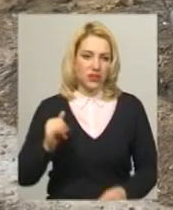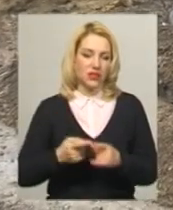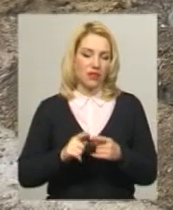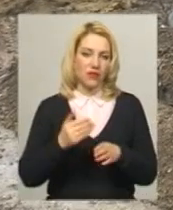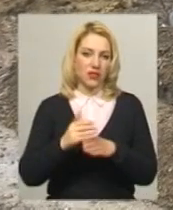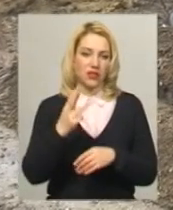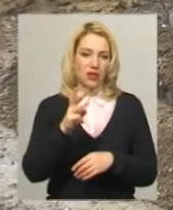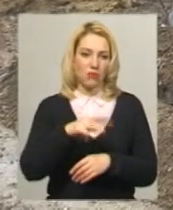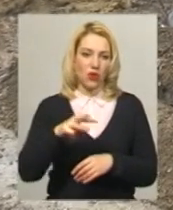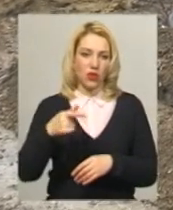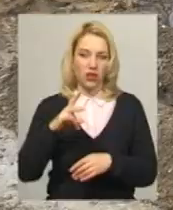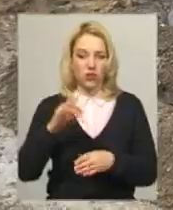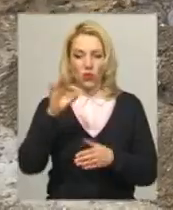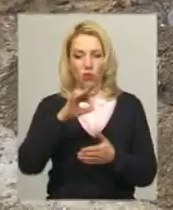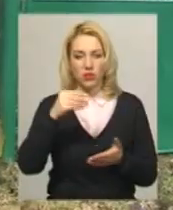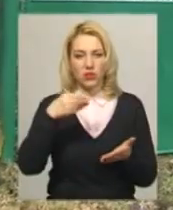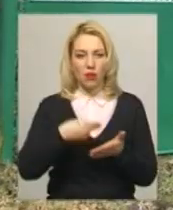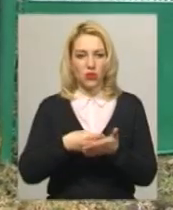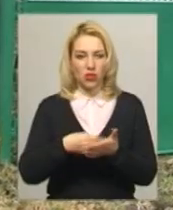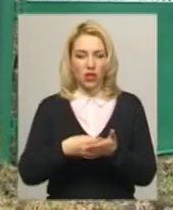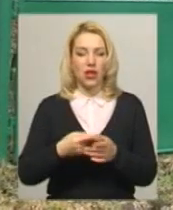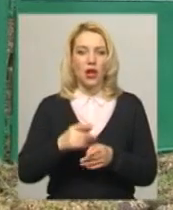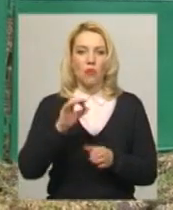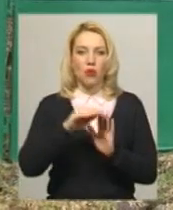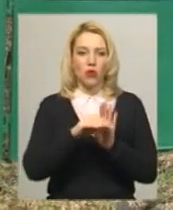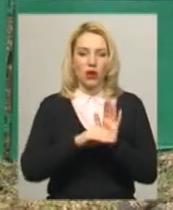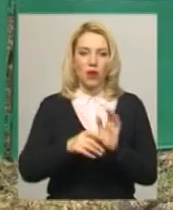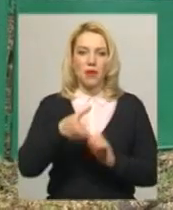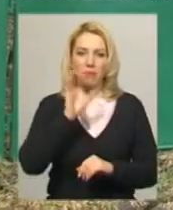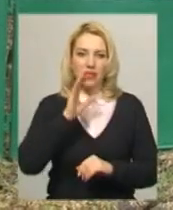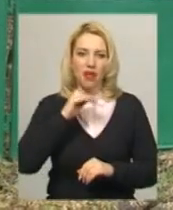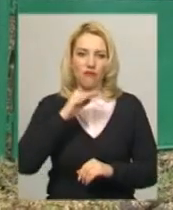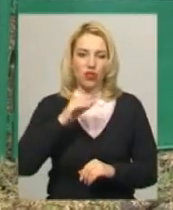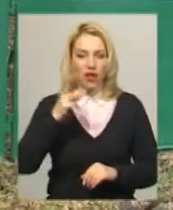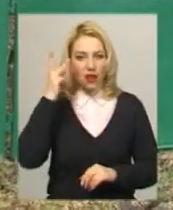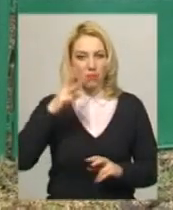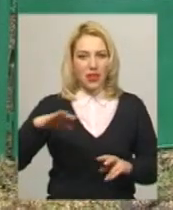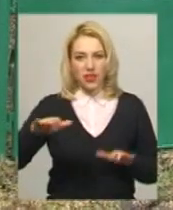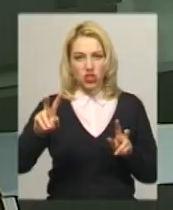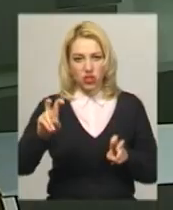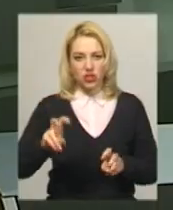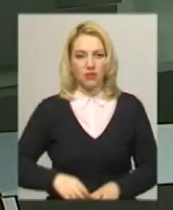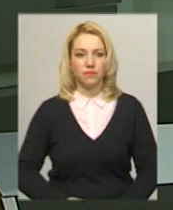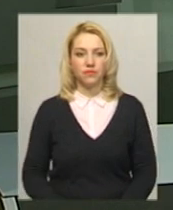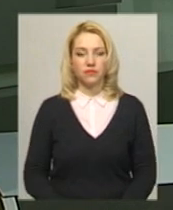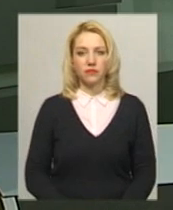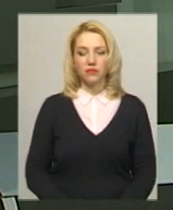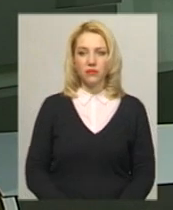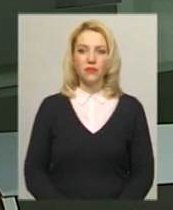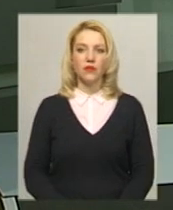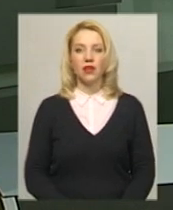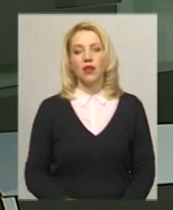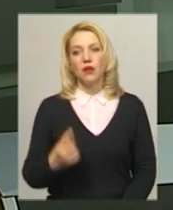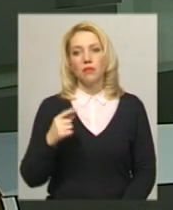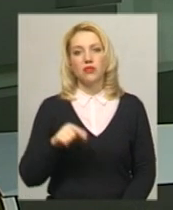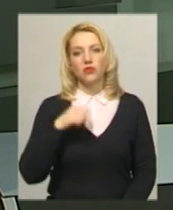обласного бюджету по програмі «Петна вода Хмельниччини». Леся Боровець, Дем'ян Цегольник. Новини Поділяцентр. Перший у